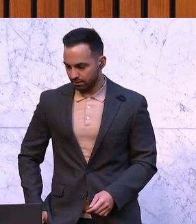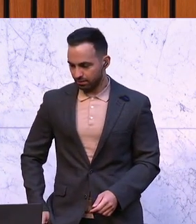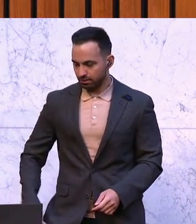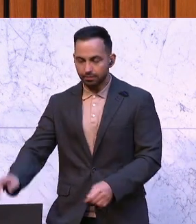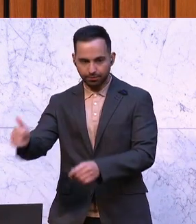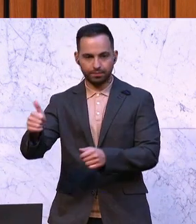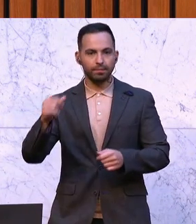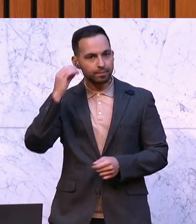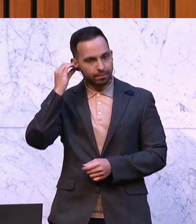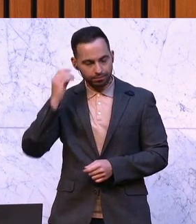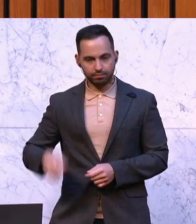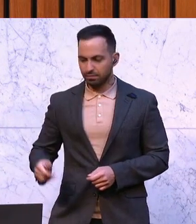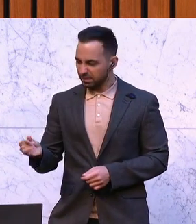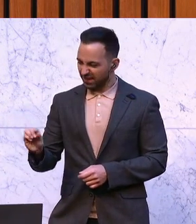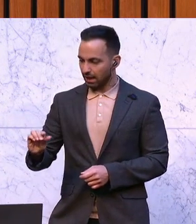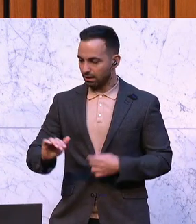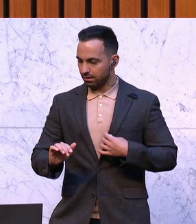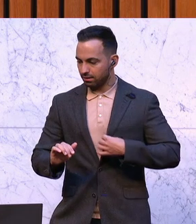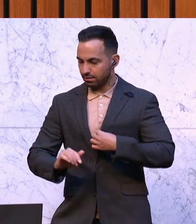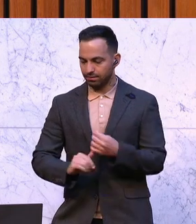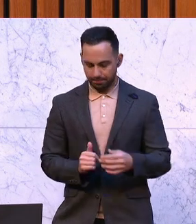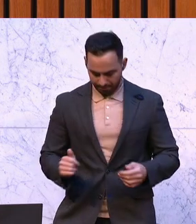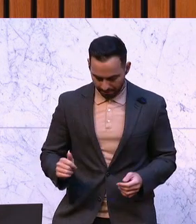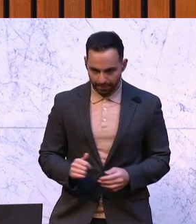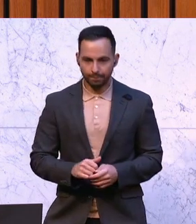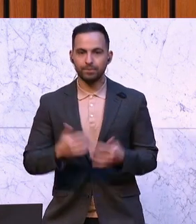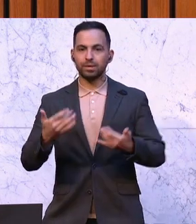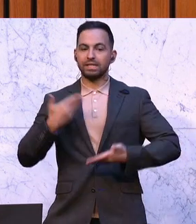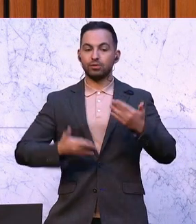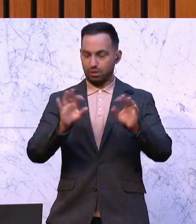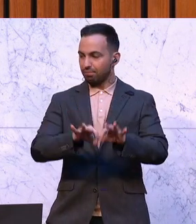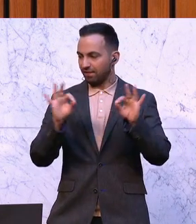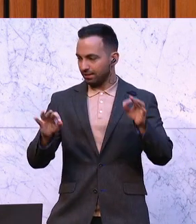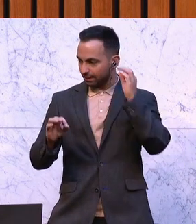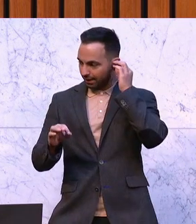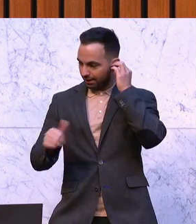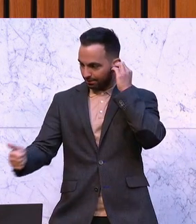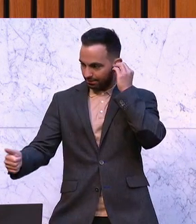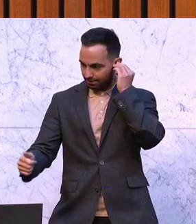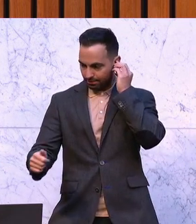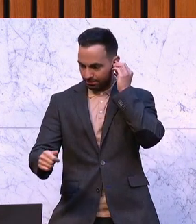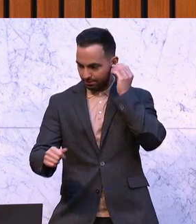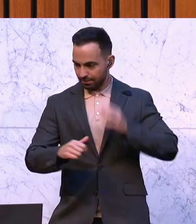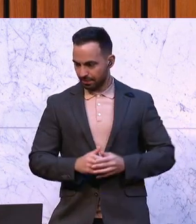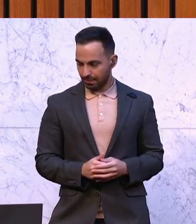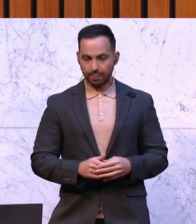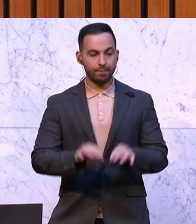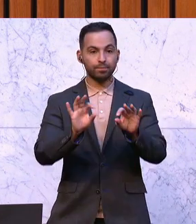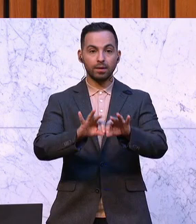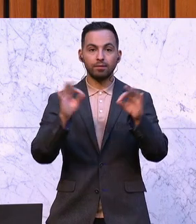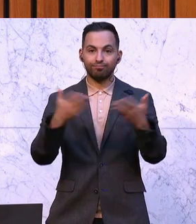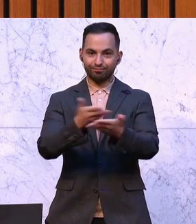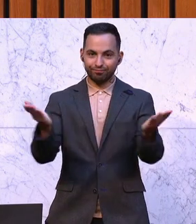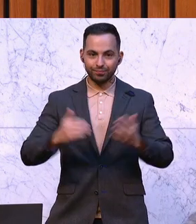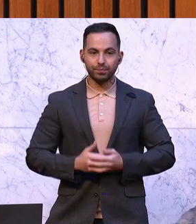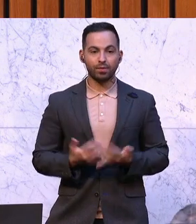eröffnet erklären. Ich darf in unserer Mitte, wie traditionell